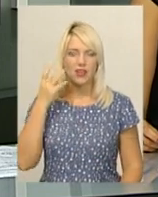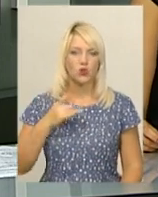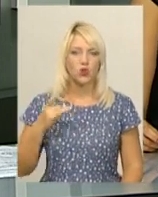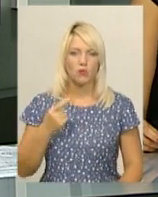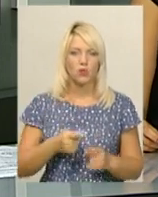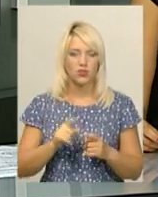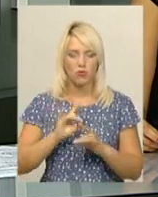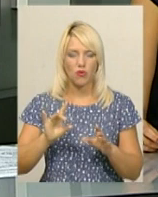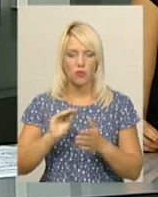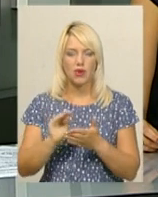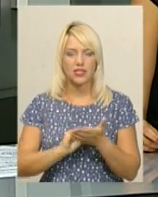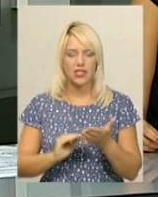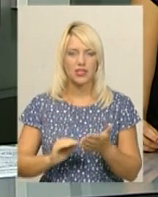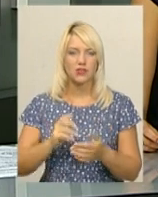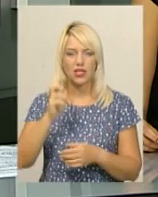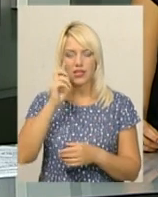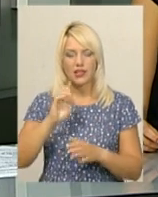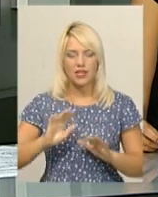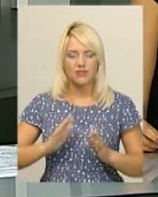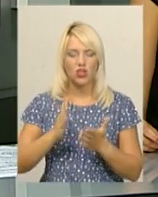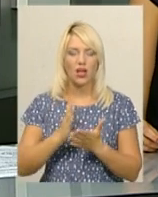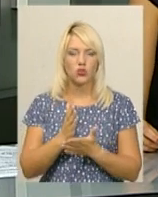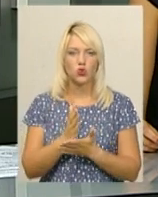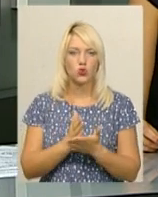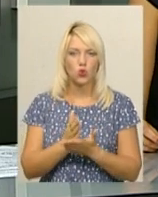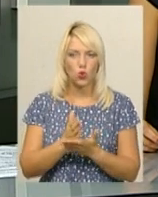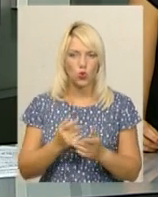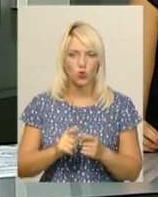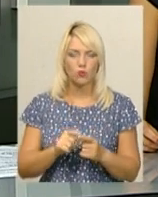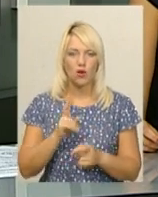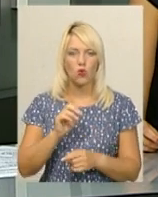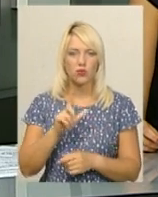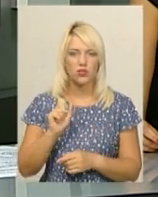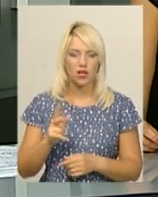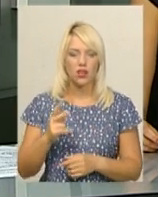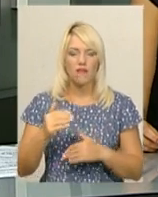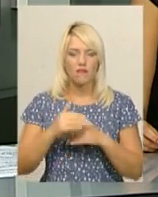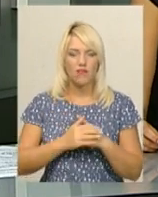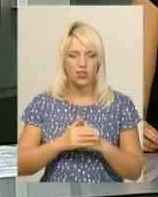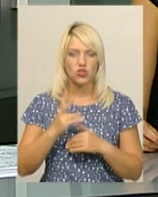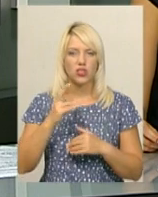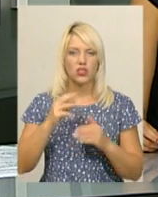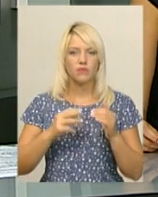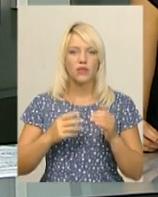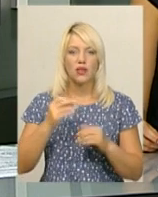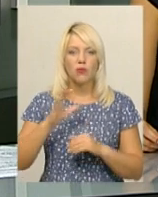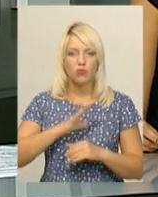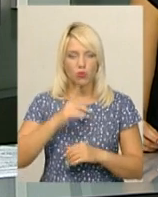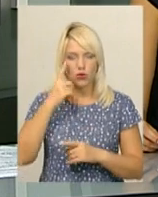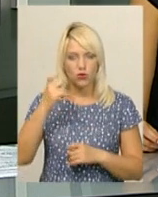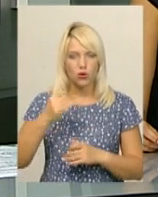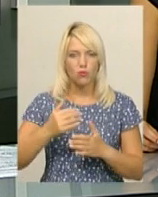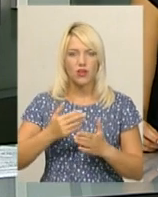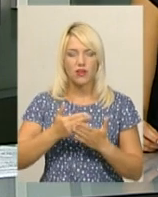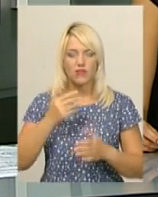державної служби з надзвичайних ситуацій Андрій Козак. За його словами, 8 серпня ввечері на службу перетунку надійшло повідомлення від